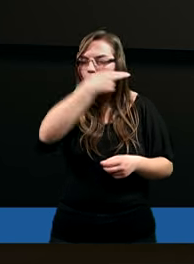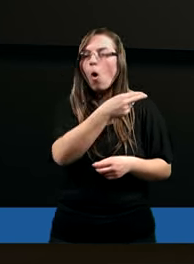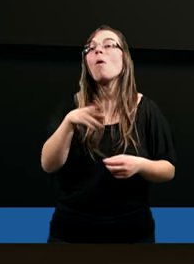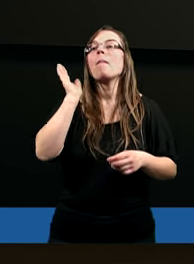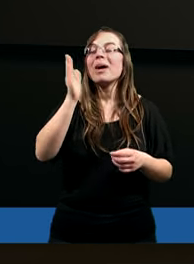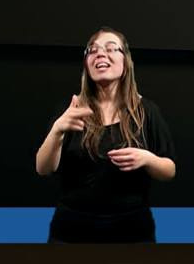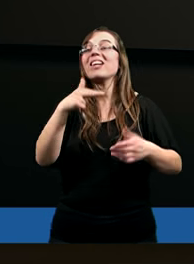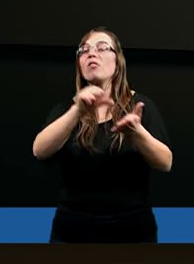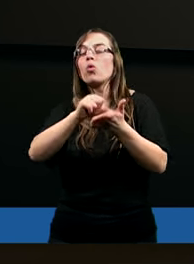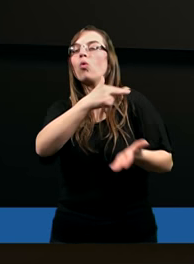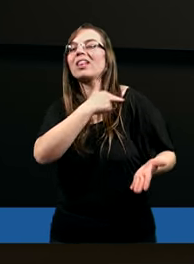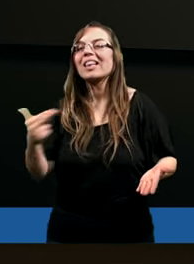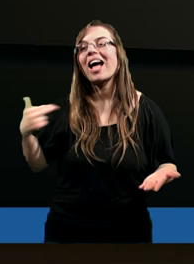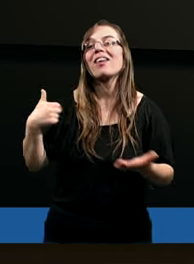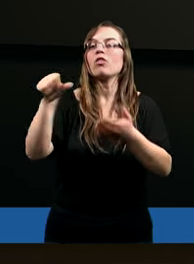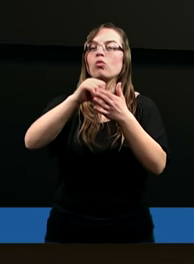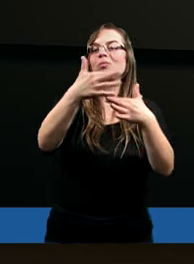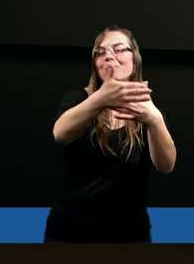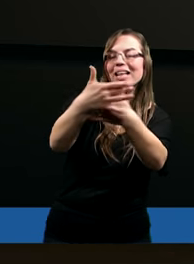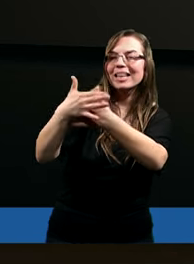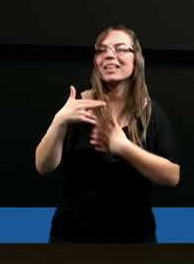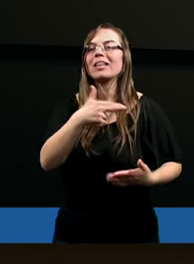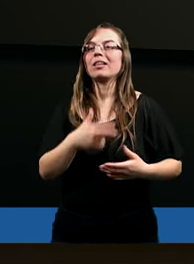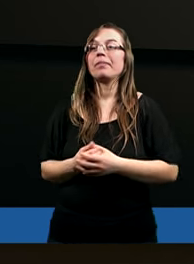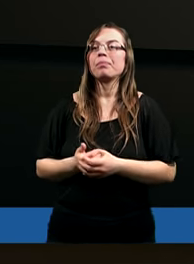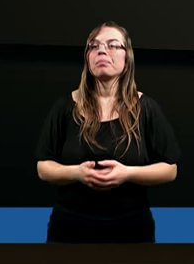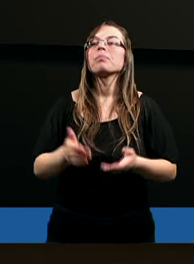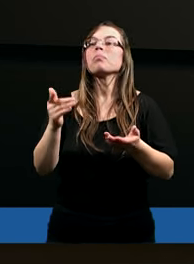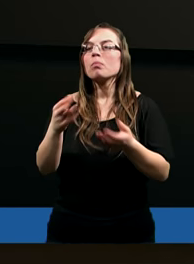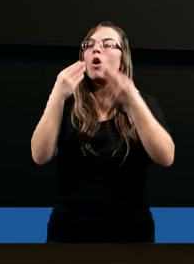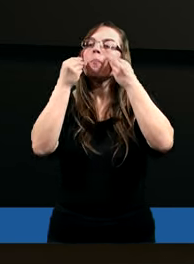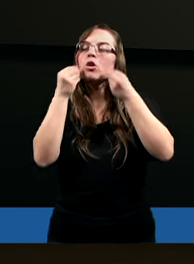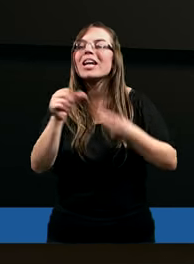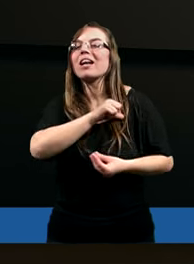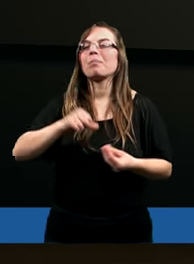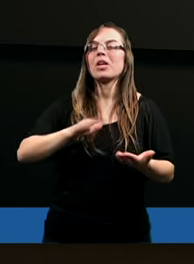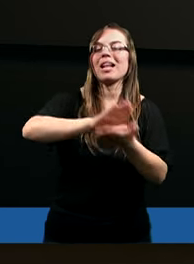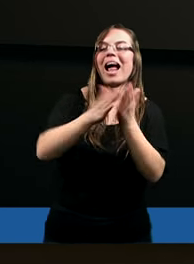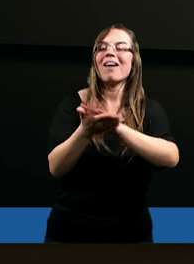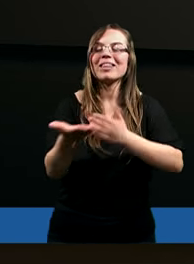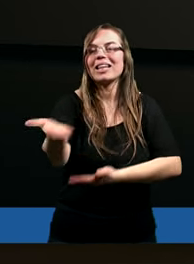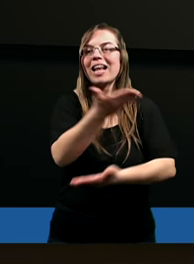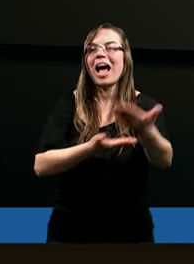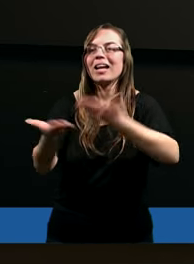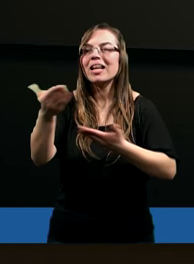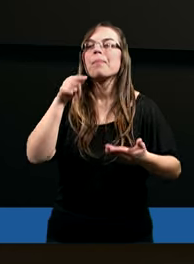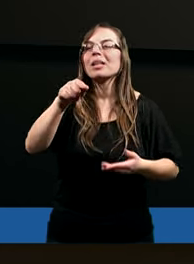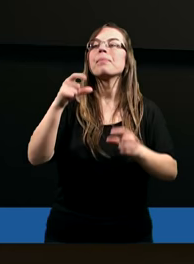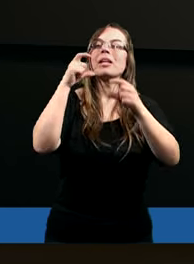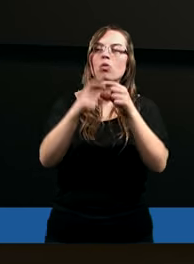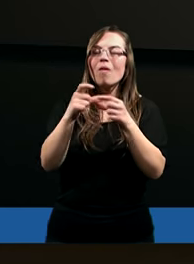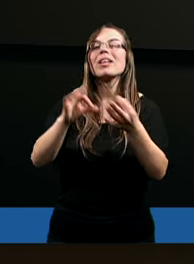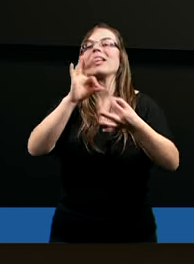wśród nas, wśród naszych bliskich. No i pocieszajmy się nawzajem tymi